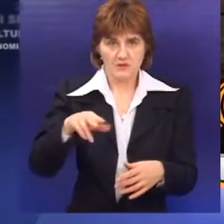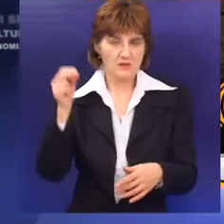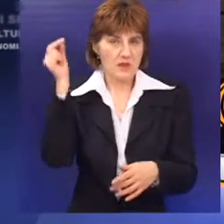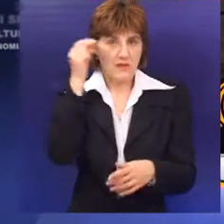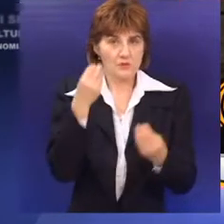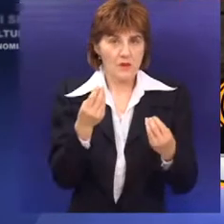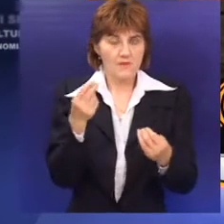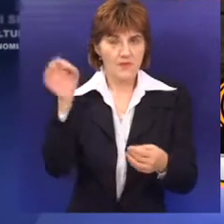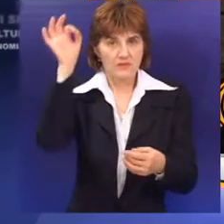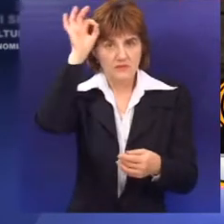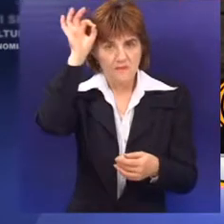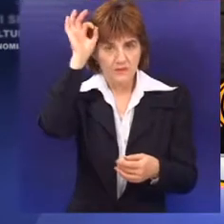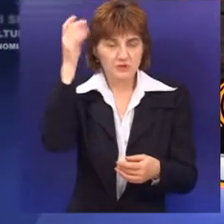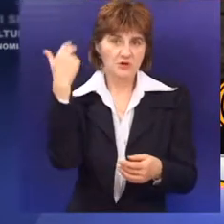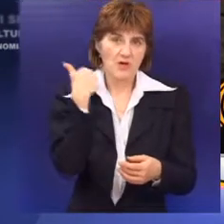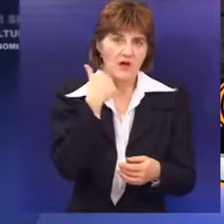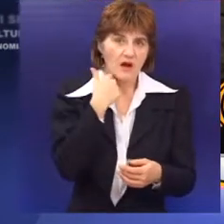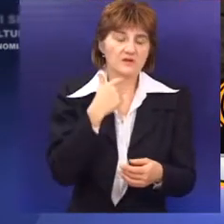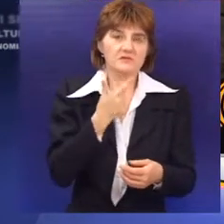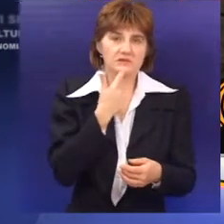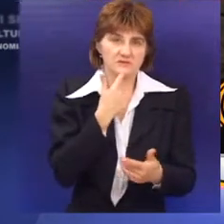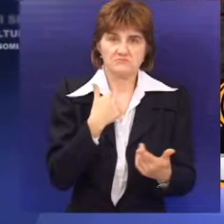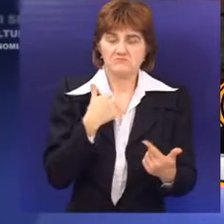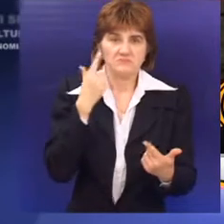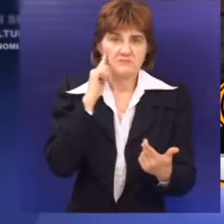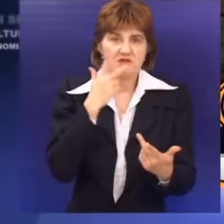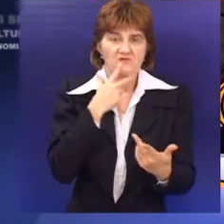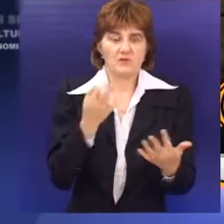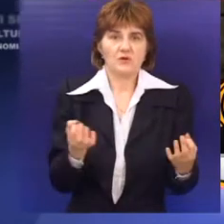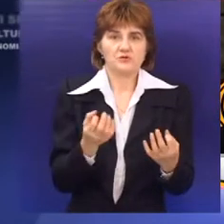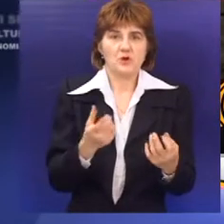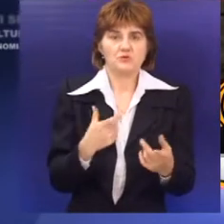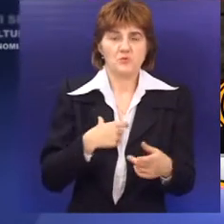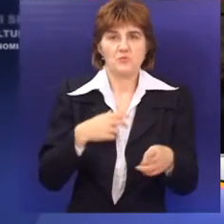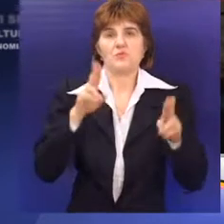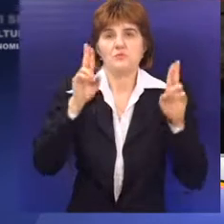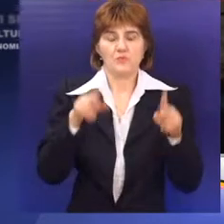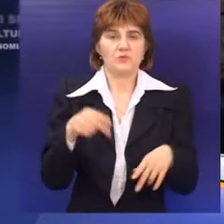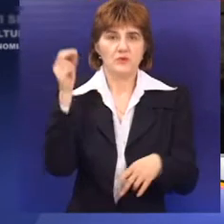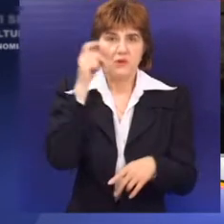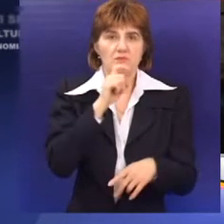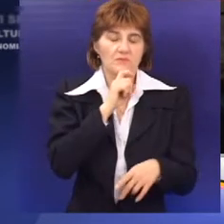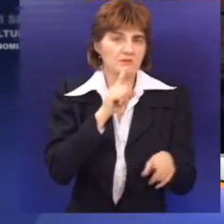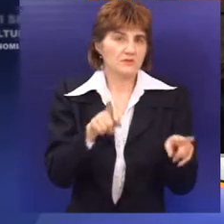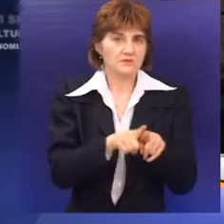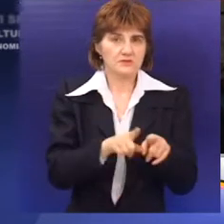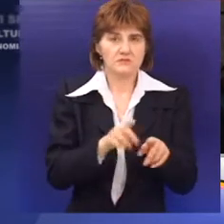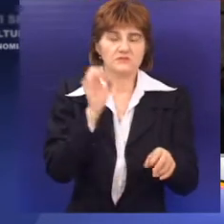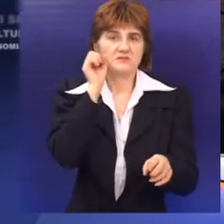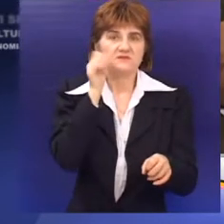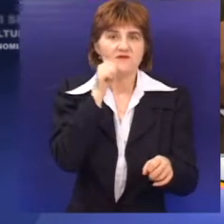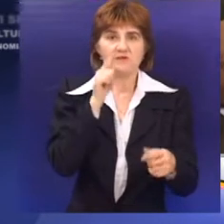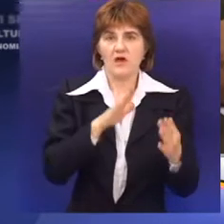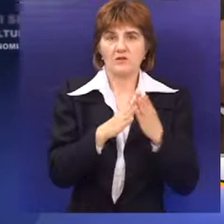nemački dobro i engleski dobro i druge strane jezike, ne vidim zašto ne bi naučili jezik sredine jer su u prilici da ga svakodnevno